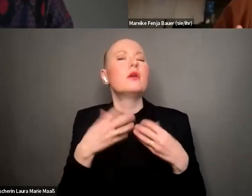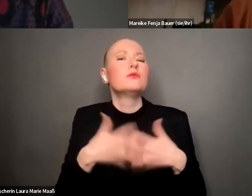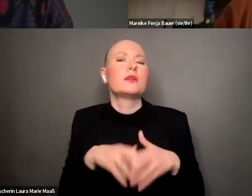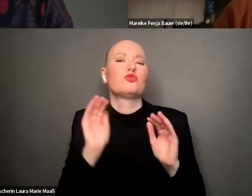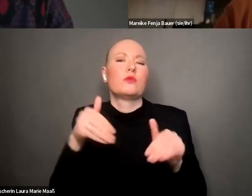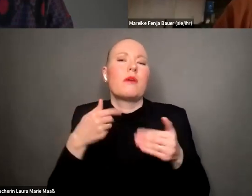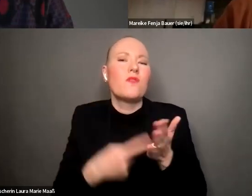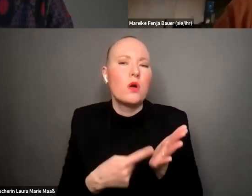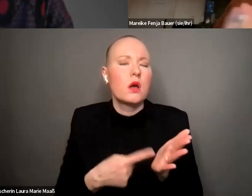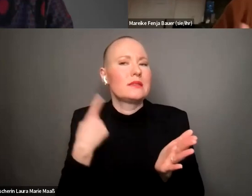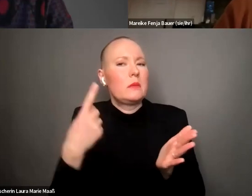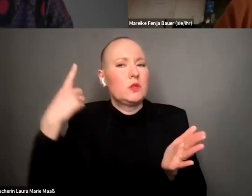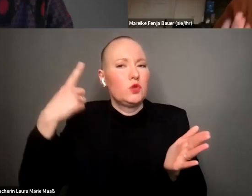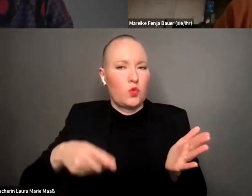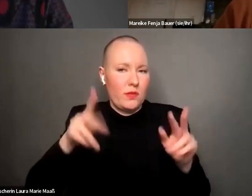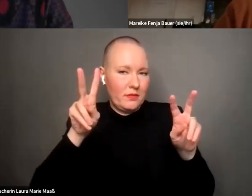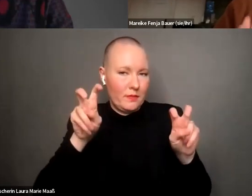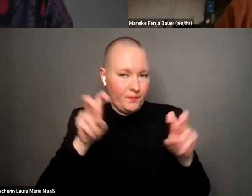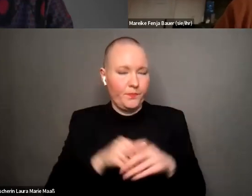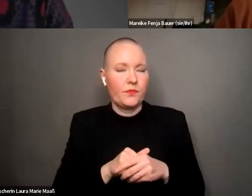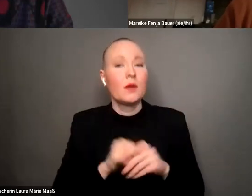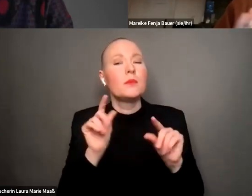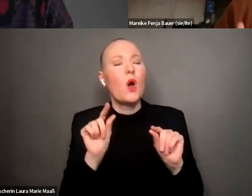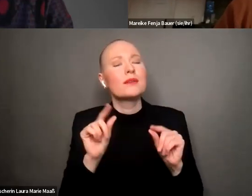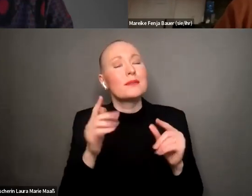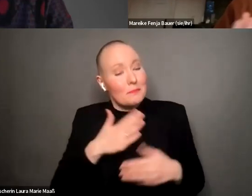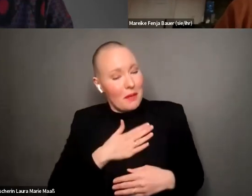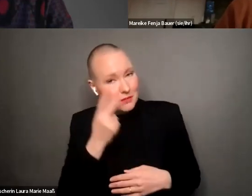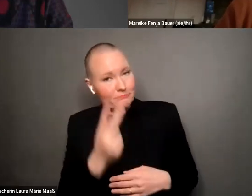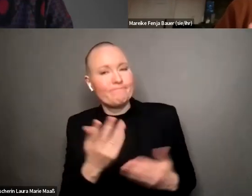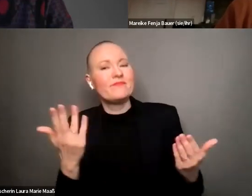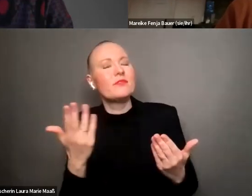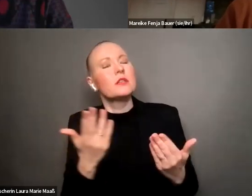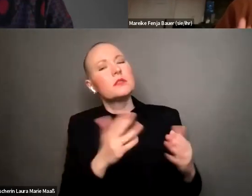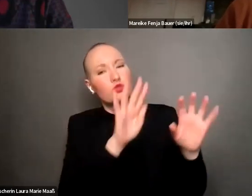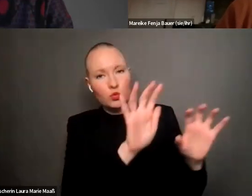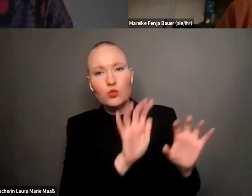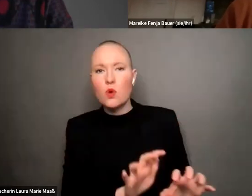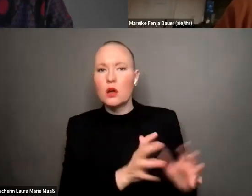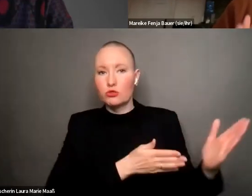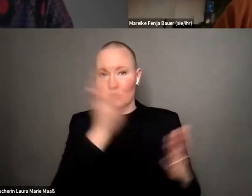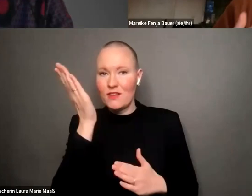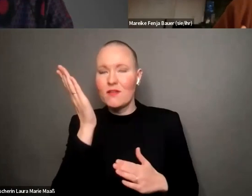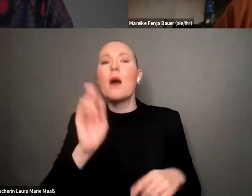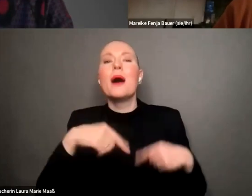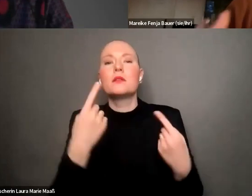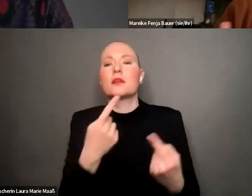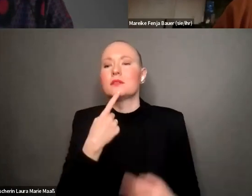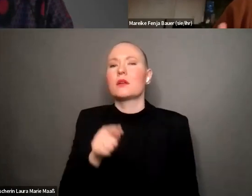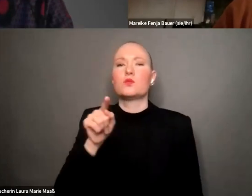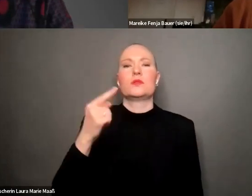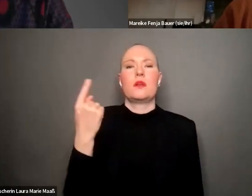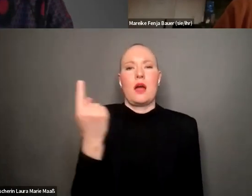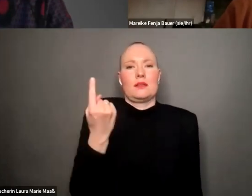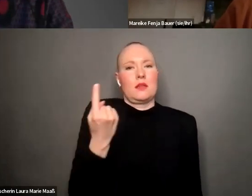natürlich auf einem total individualisierten level verbleibt und die strukturelle lage überhaupt nicht mit einbindet und